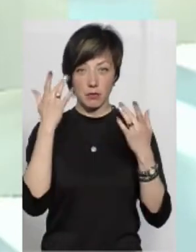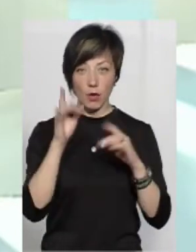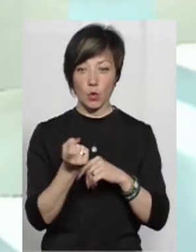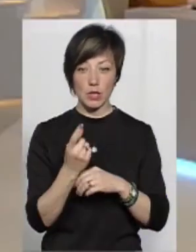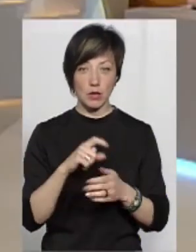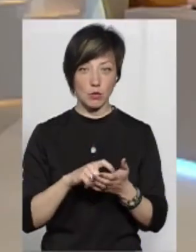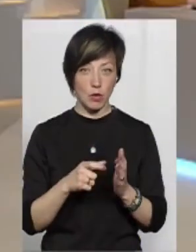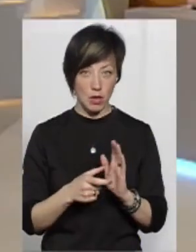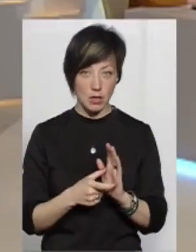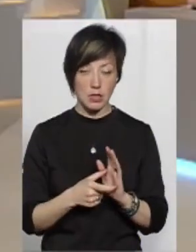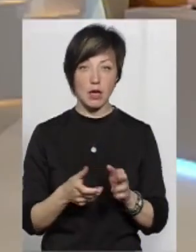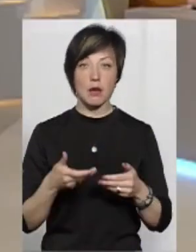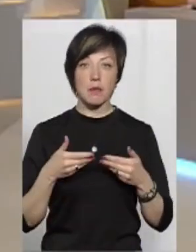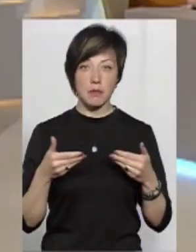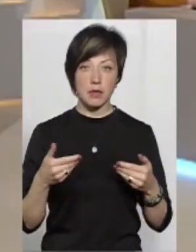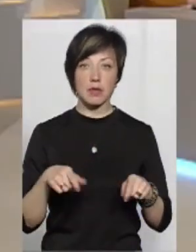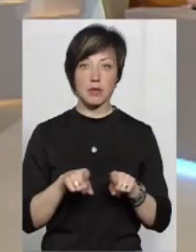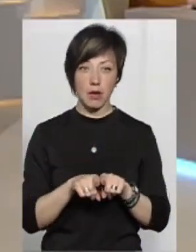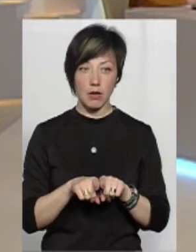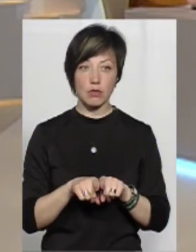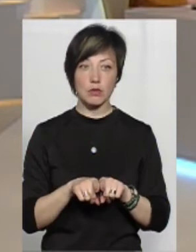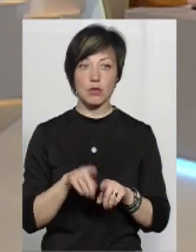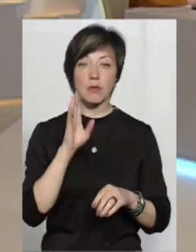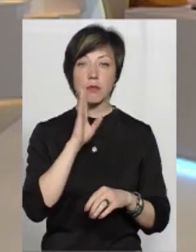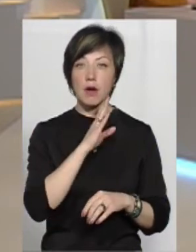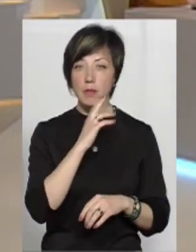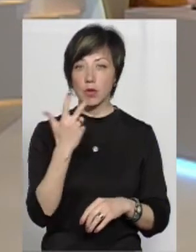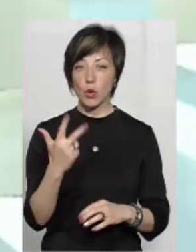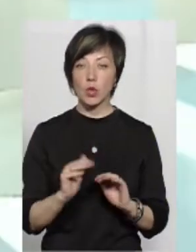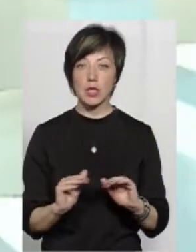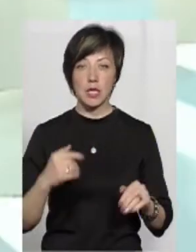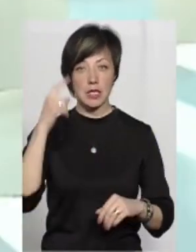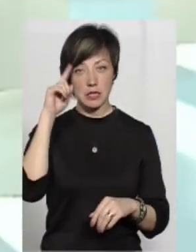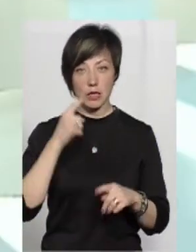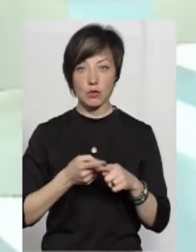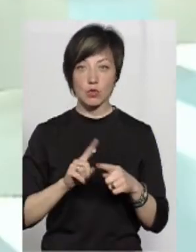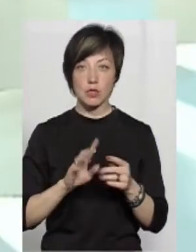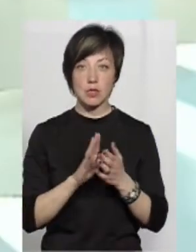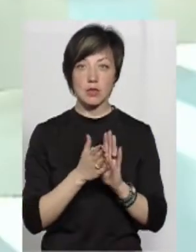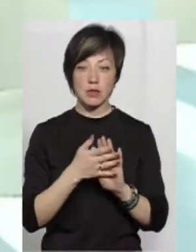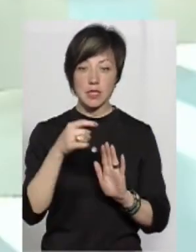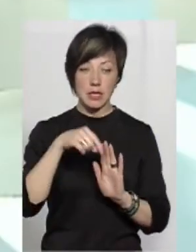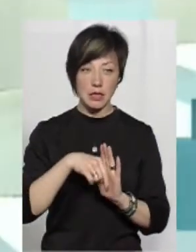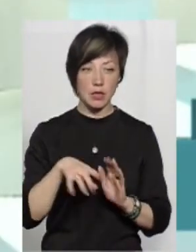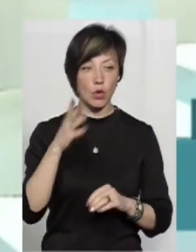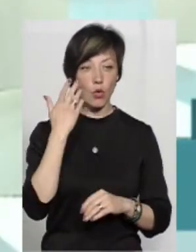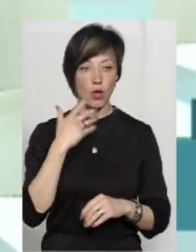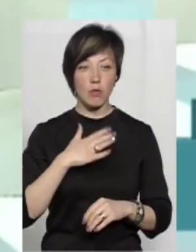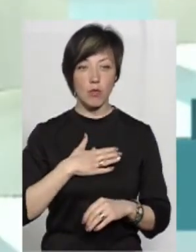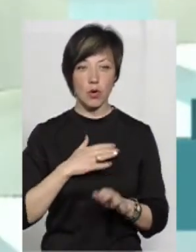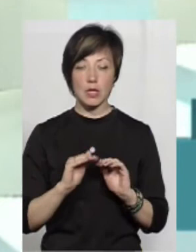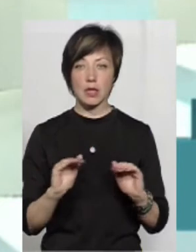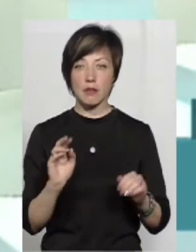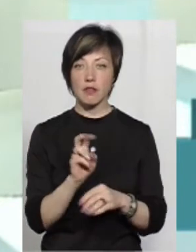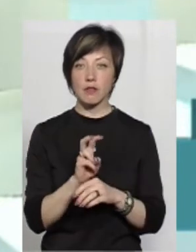11 класі. Я також пама, трьох дітей, і я знаю цю ситуацію і знутрі, коли мої